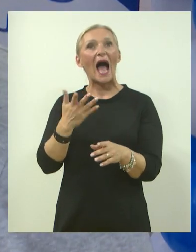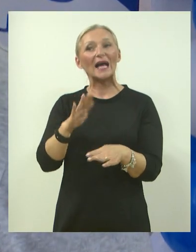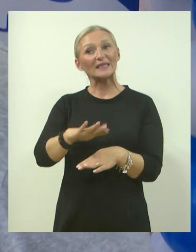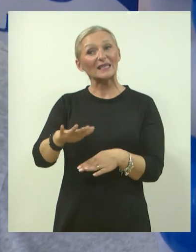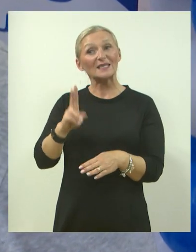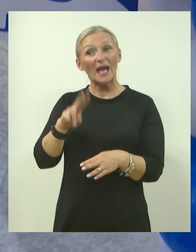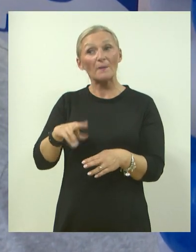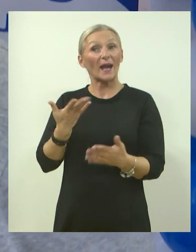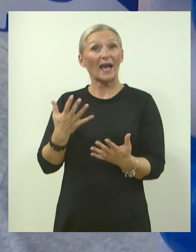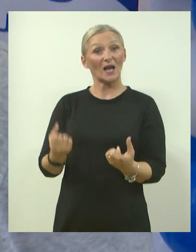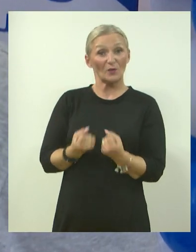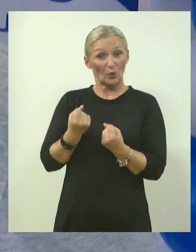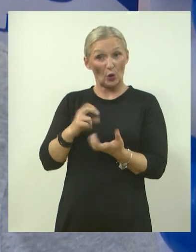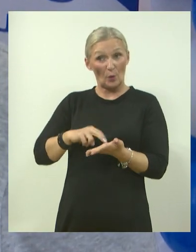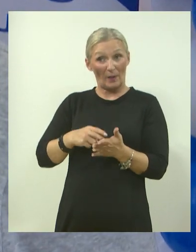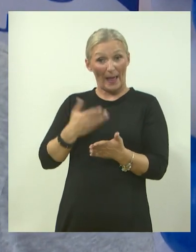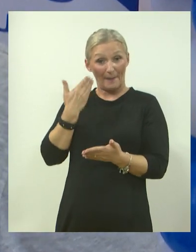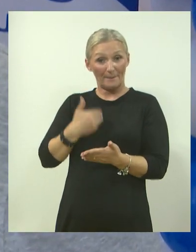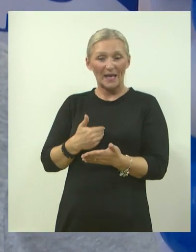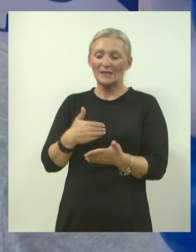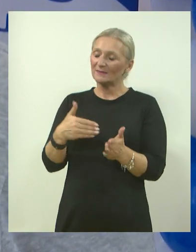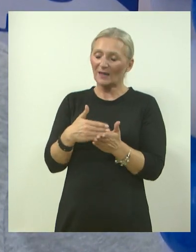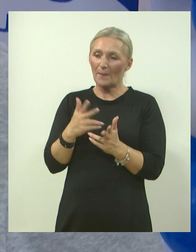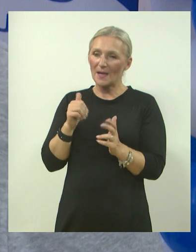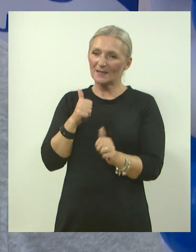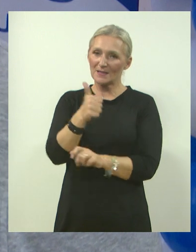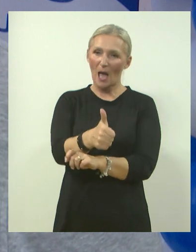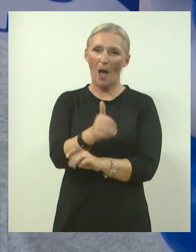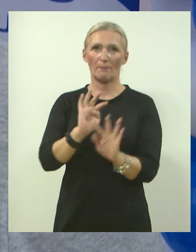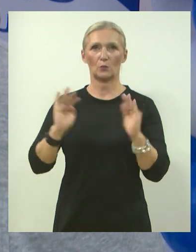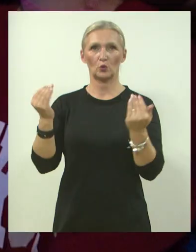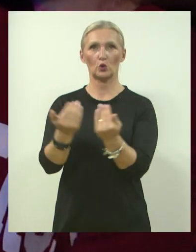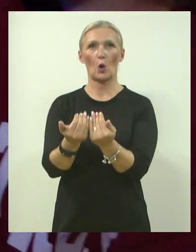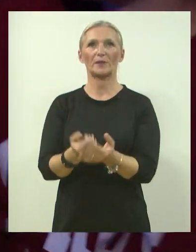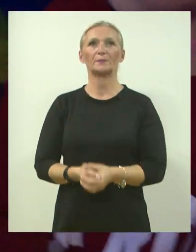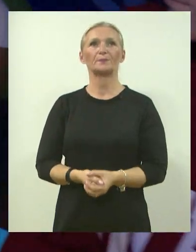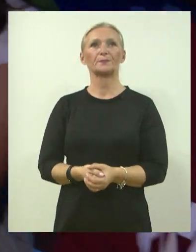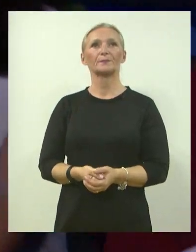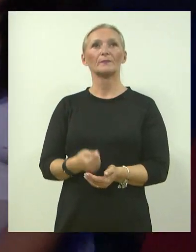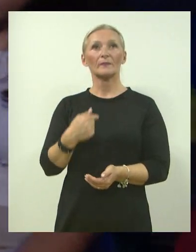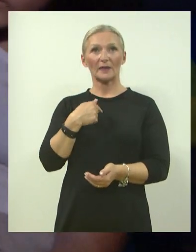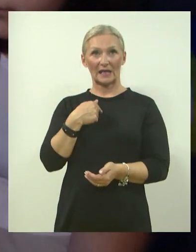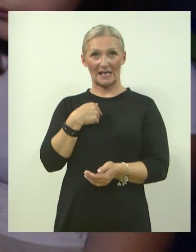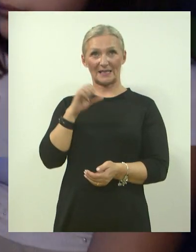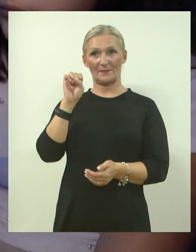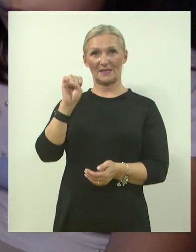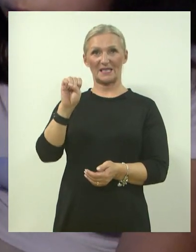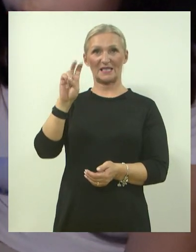kod djece koje ima nekako je potreškoće, možda treba i umirati situaciju, pa je dobro da je samo djete. Ja sam Sven